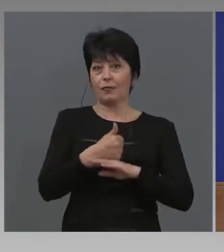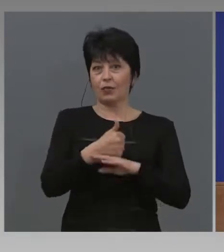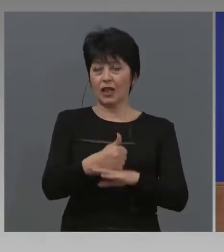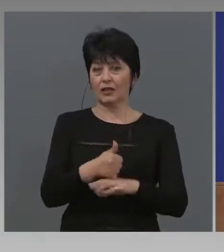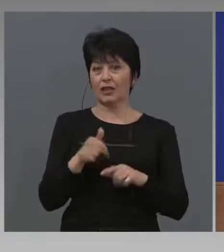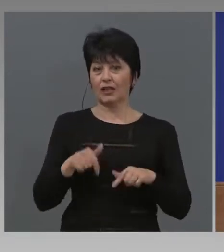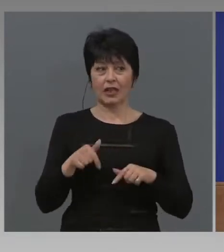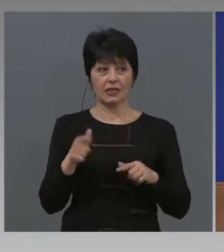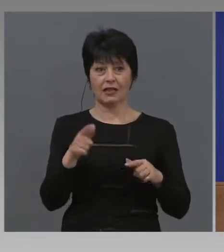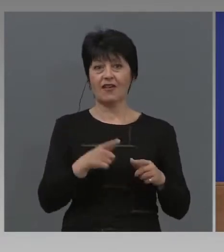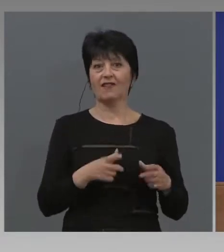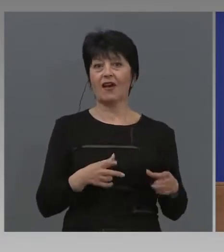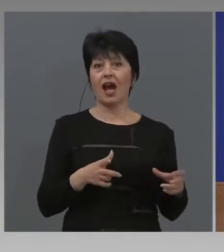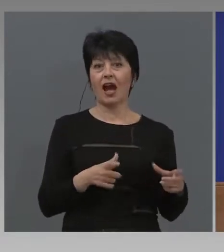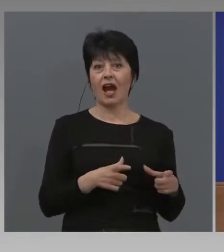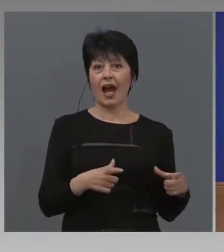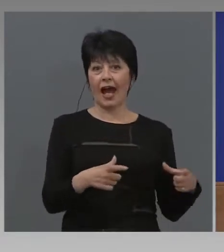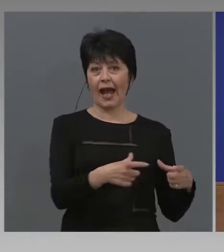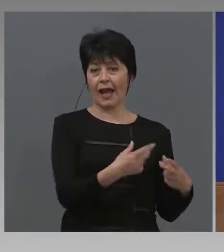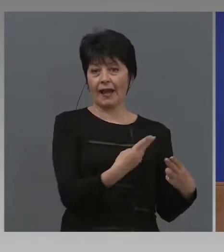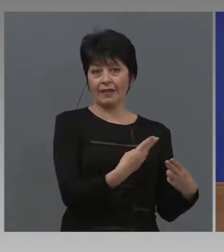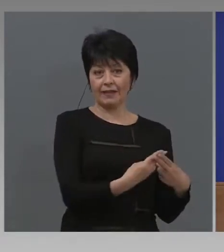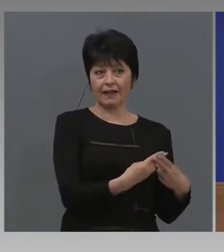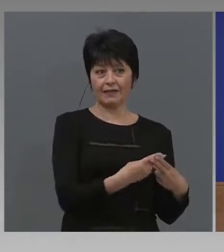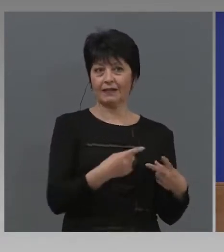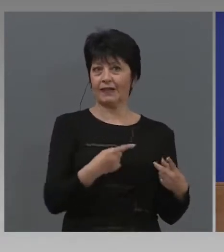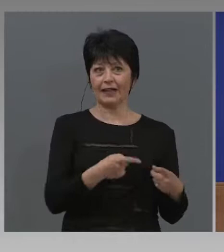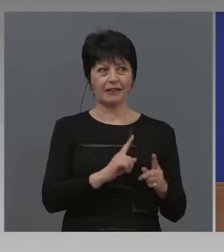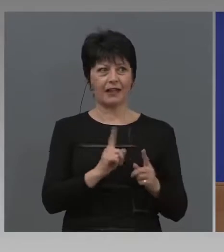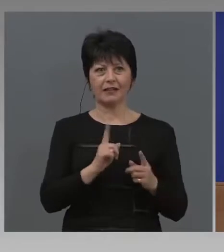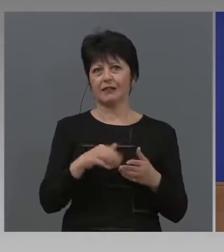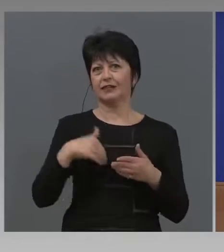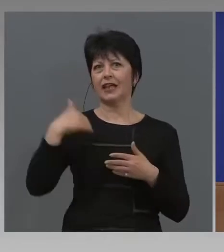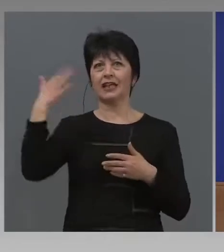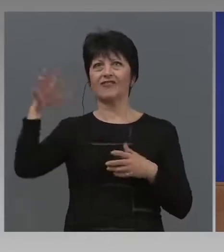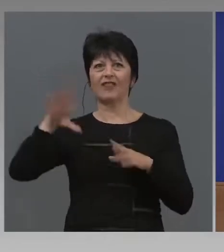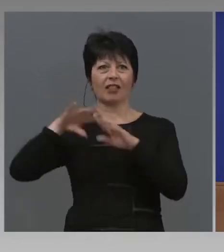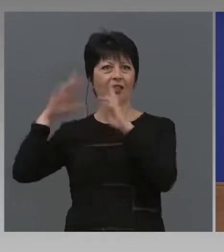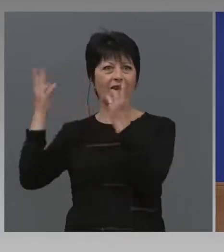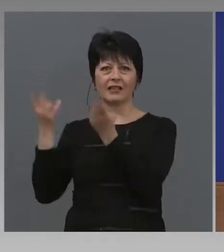Не са ли в карантина депутатите? Те са извънземни и не въжи за тях карантинен.